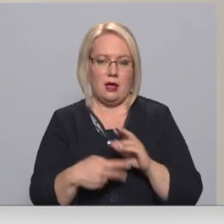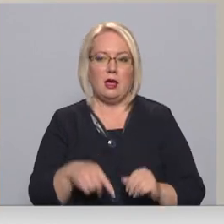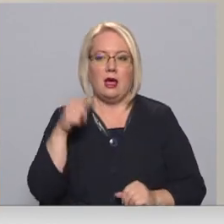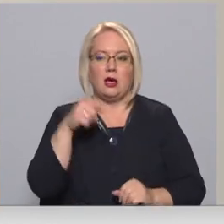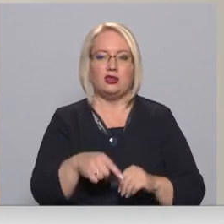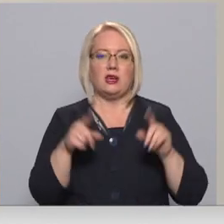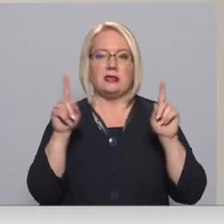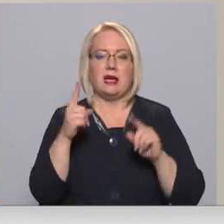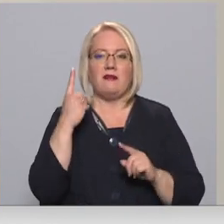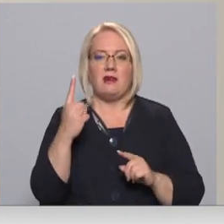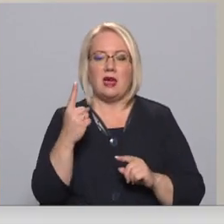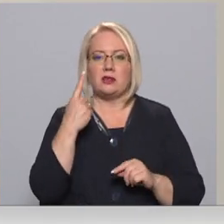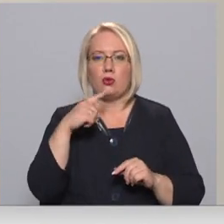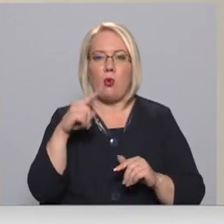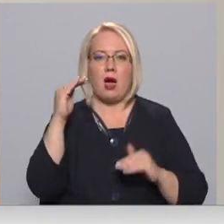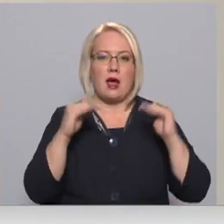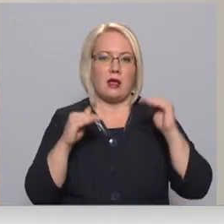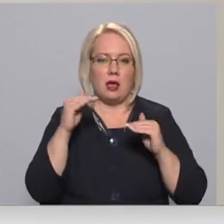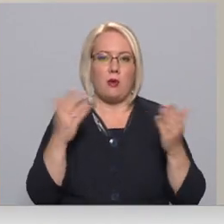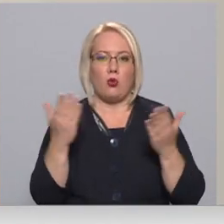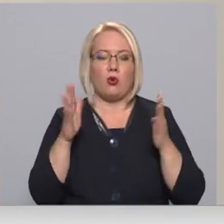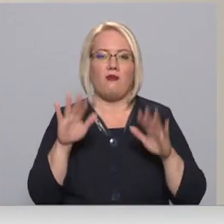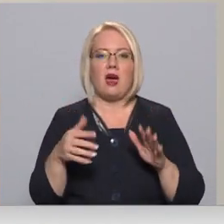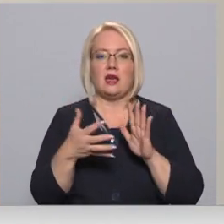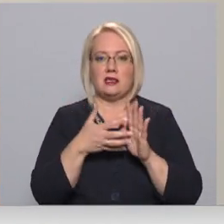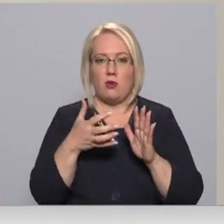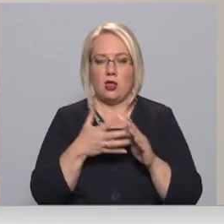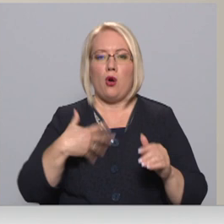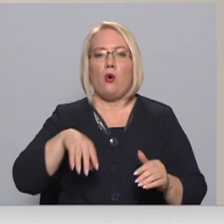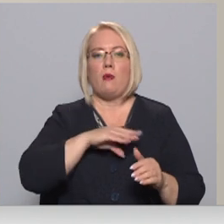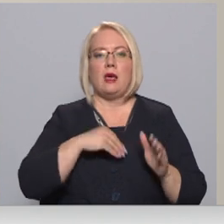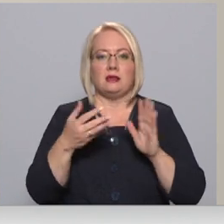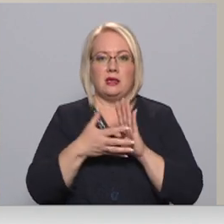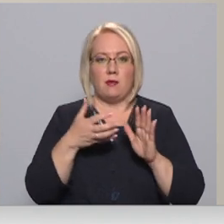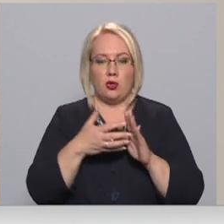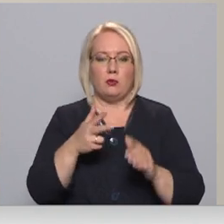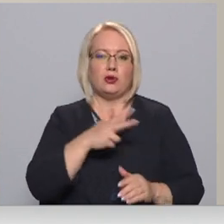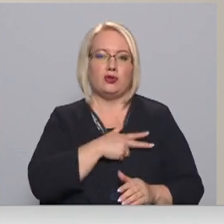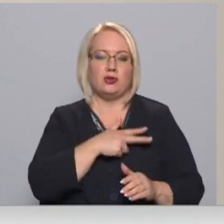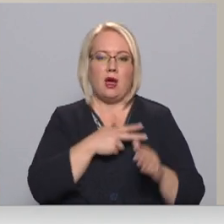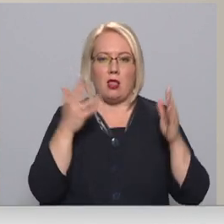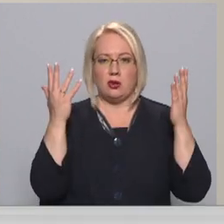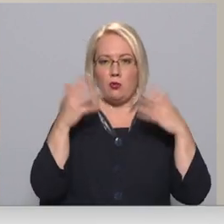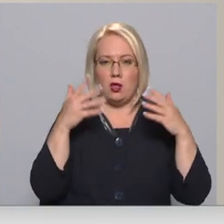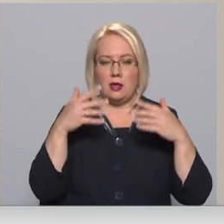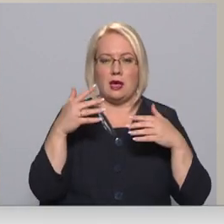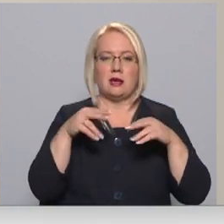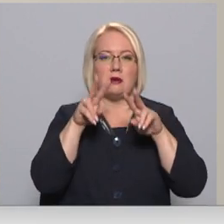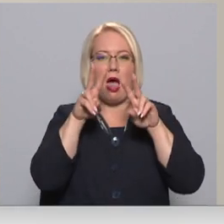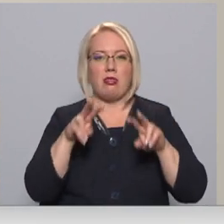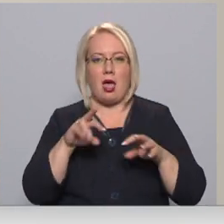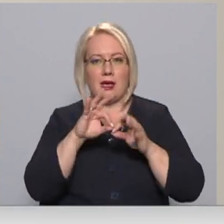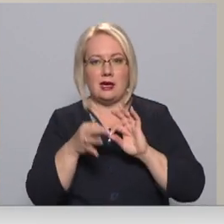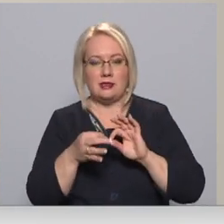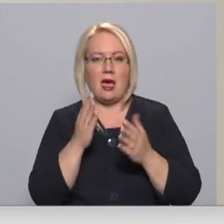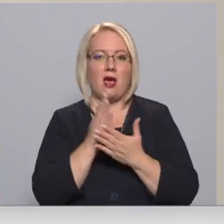ir viens no rādītājiem, kuru var lietot. Mēs arī lietosim sociālās politikas analīzei,